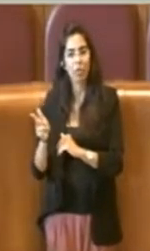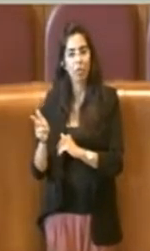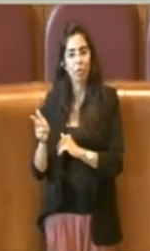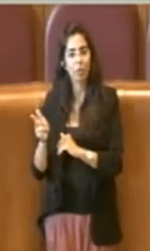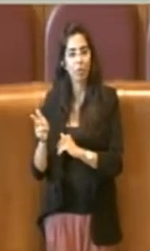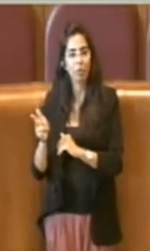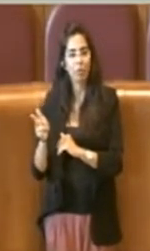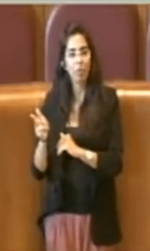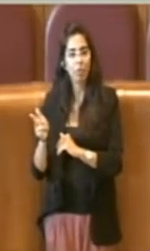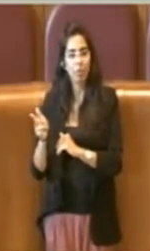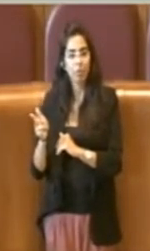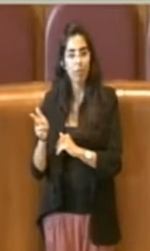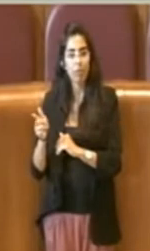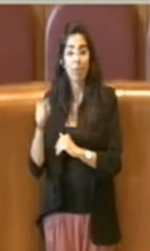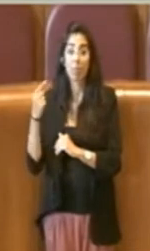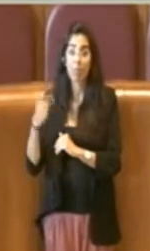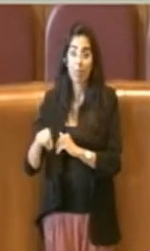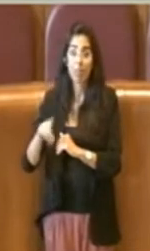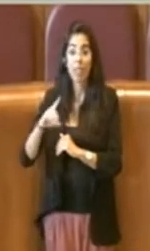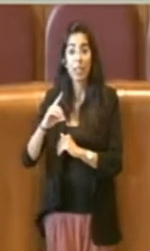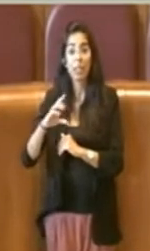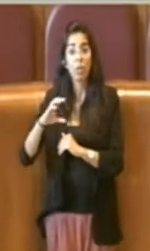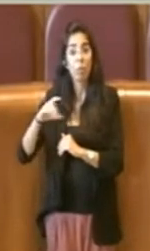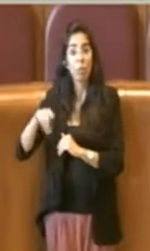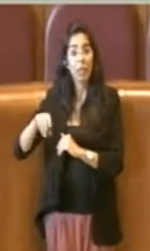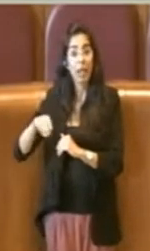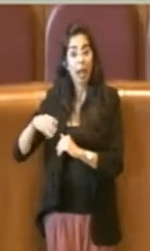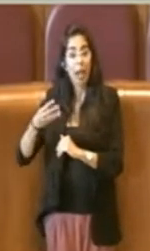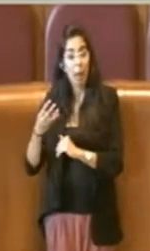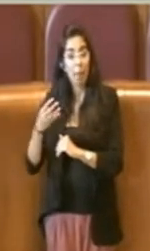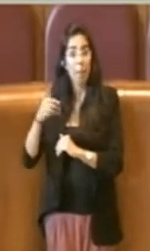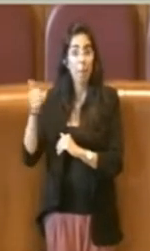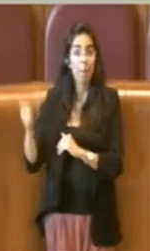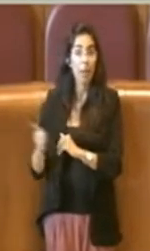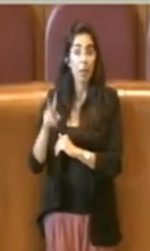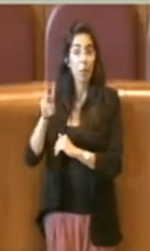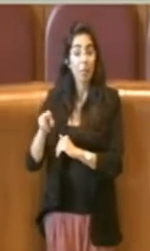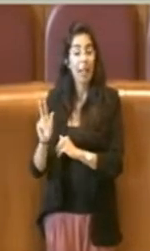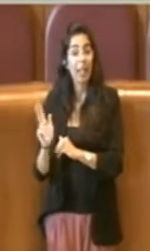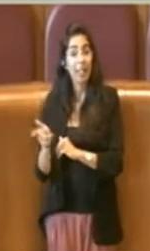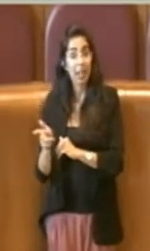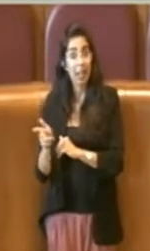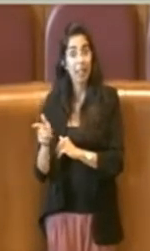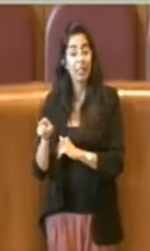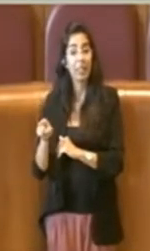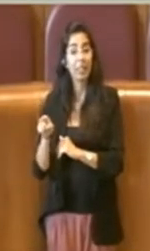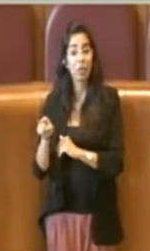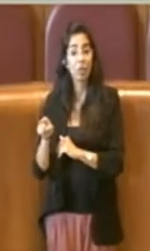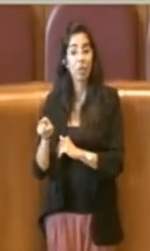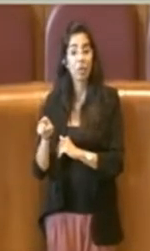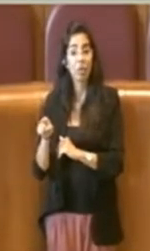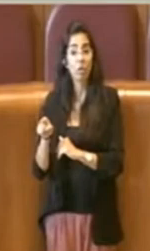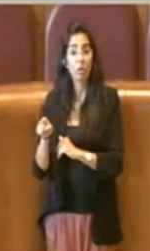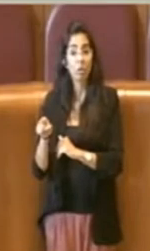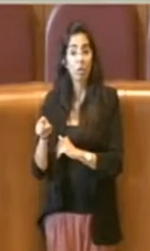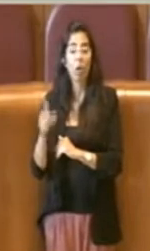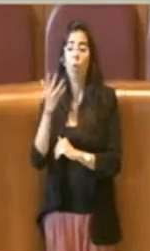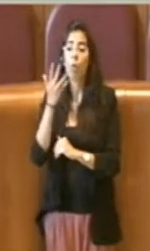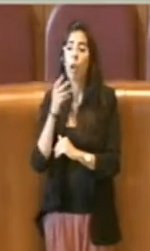il quale DCPM del 2013 si interveniva a